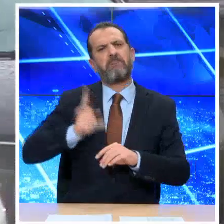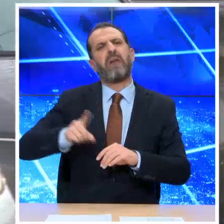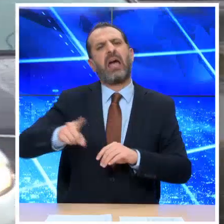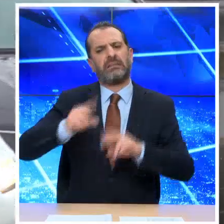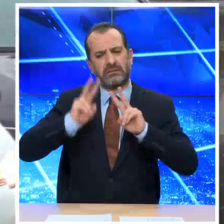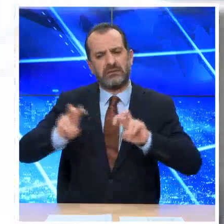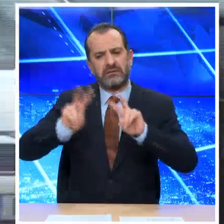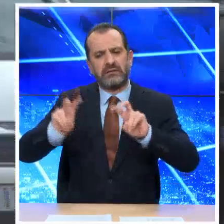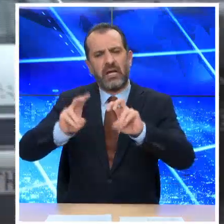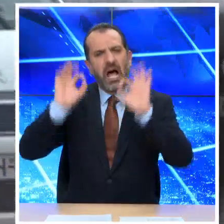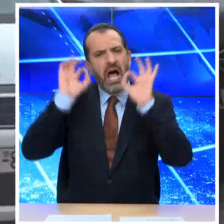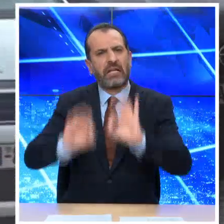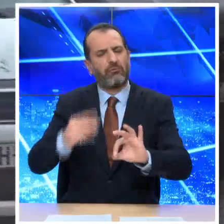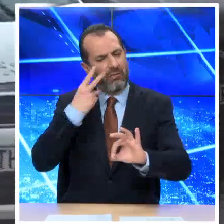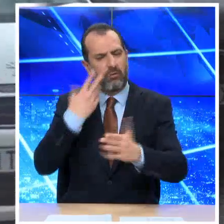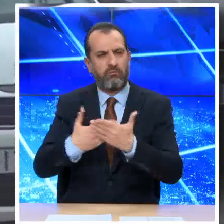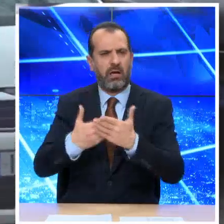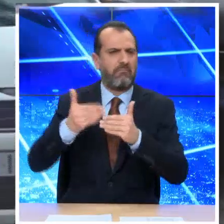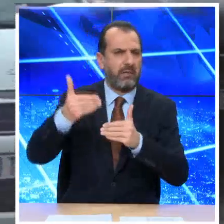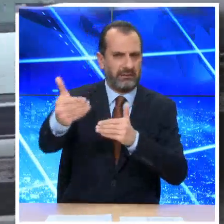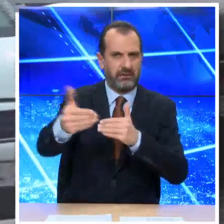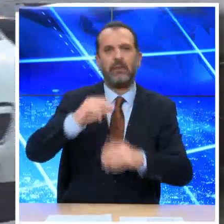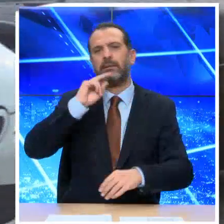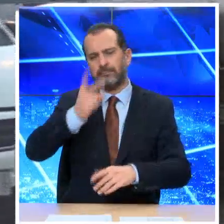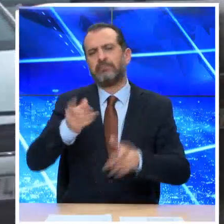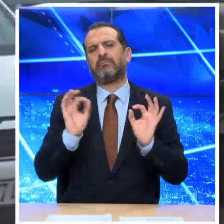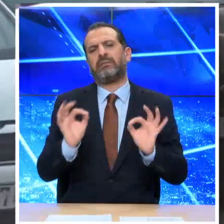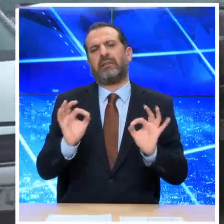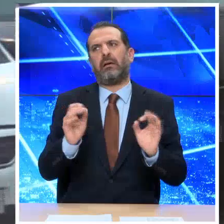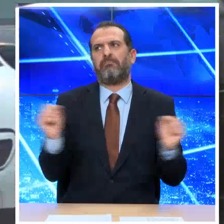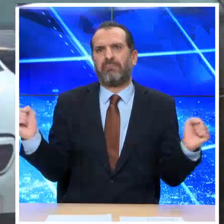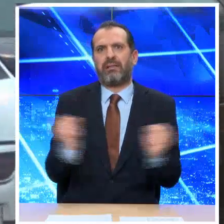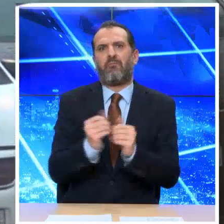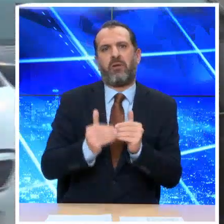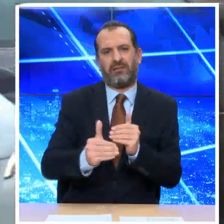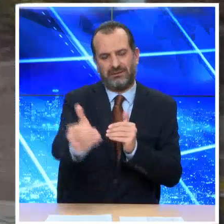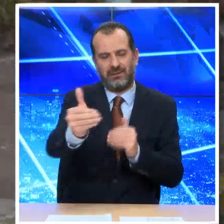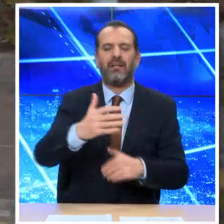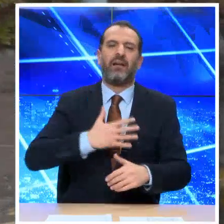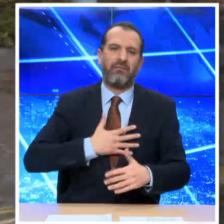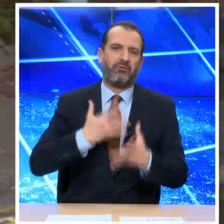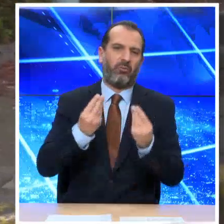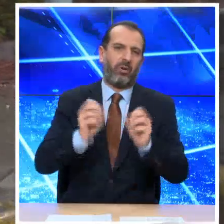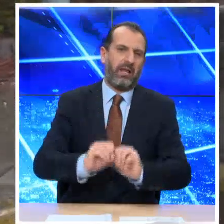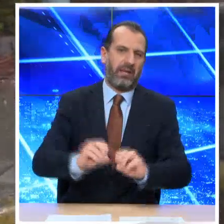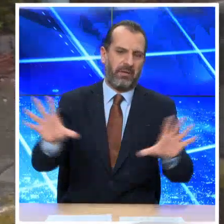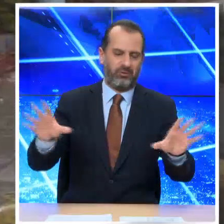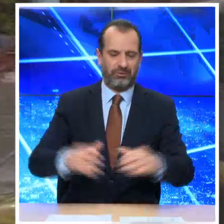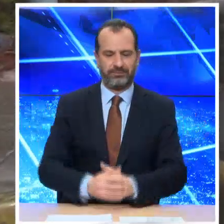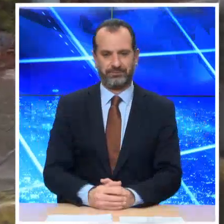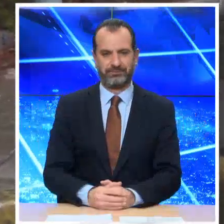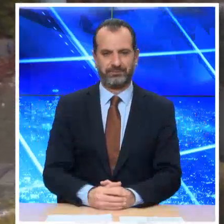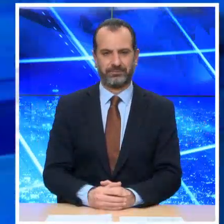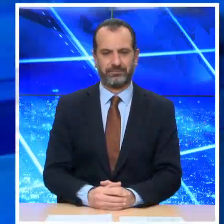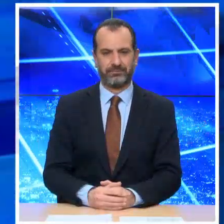δούμε και τα νεότερα στοιχεία. Ένα χειμωνιάτικο σκηνικό νομενόμενο Θοδωρή. Να σε ευχαριστήσουμε πολύ για την